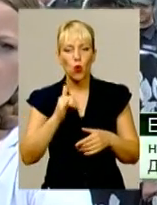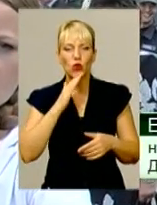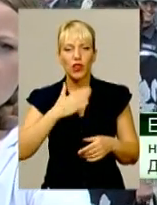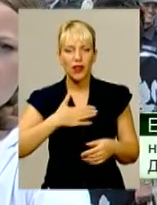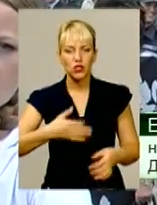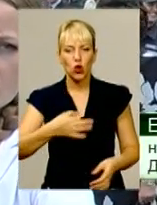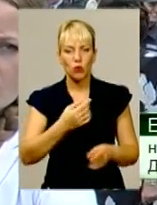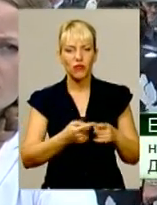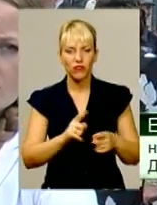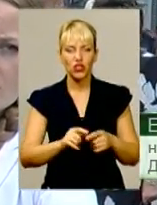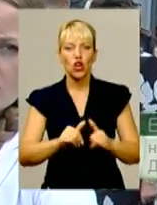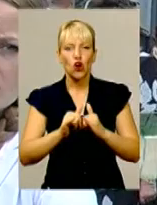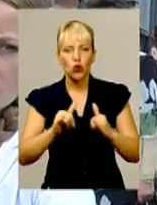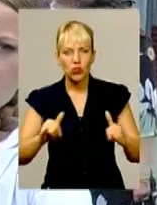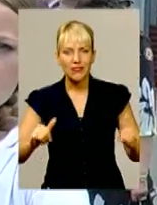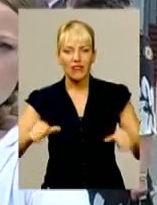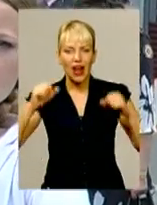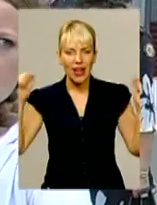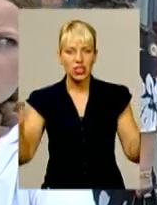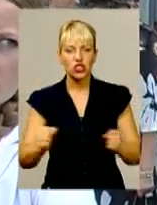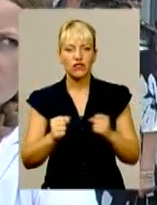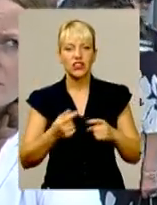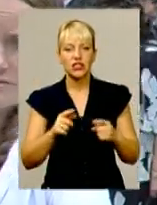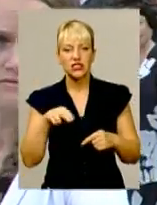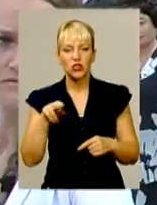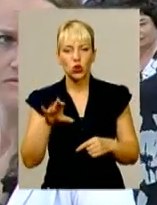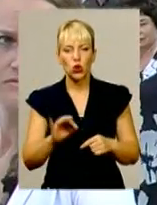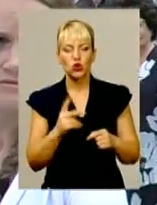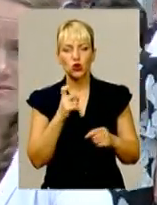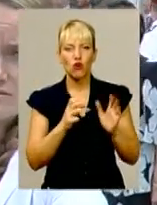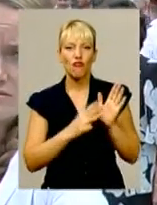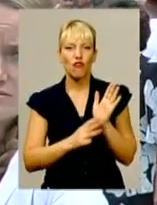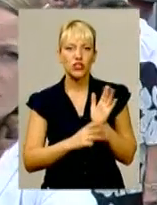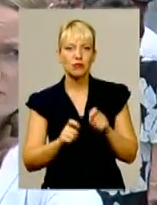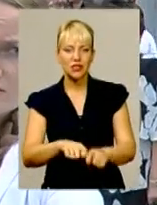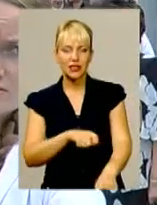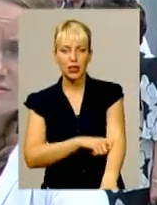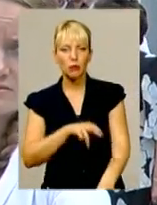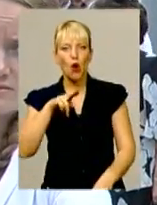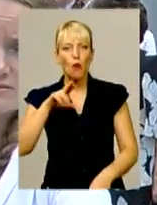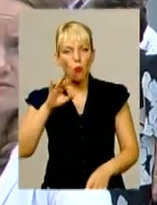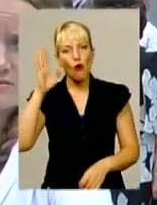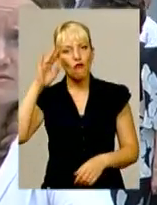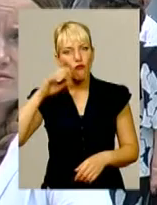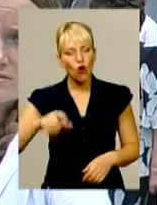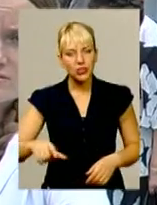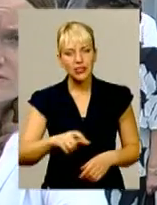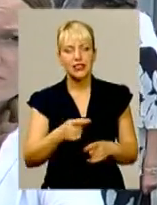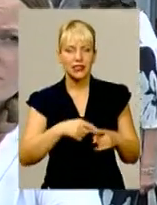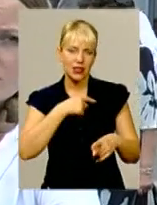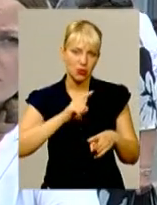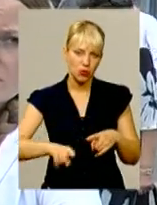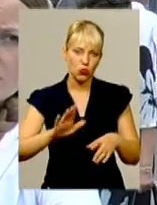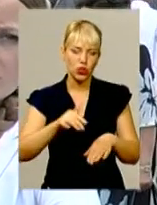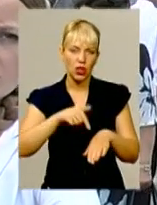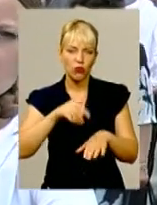розвивається в швидкість по воді до 110 кілометрів. І тому це нам дозволить оперативно реагувати